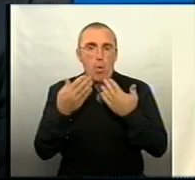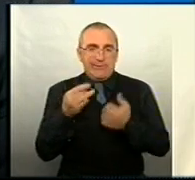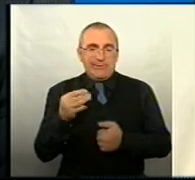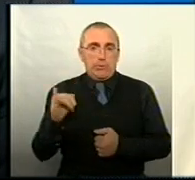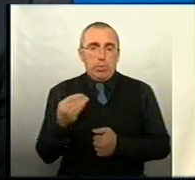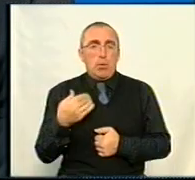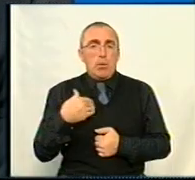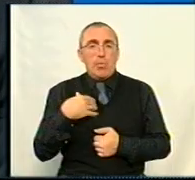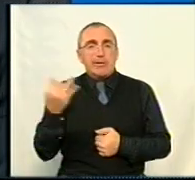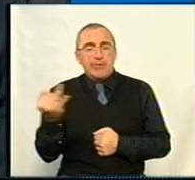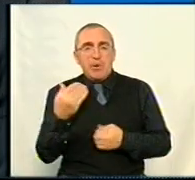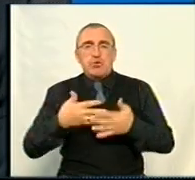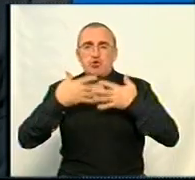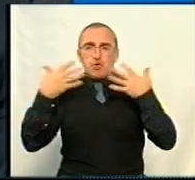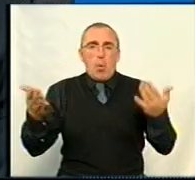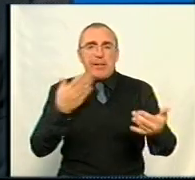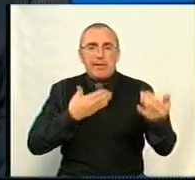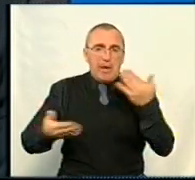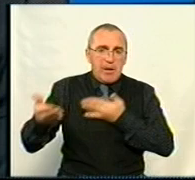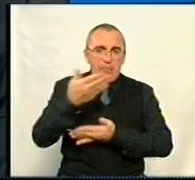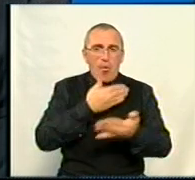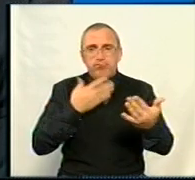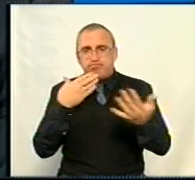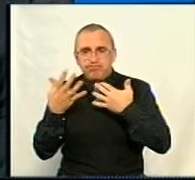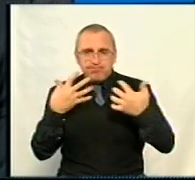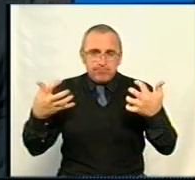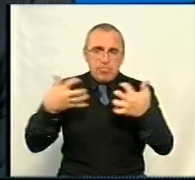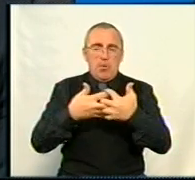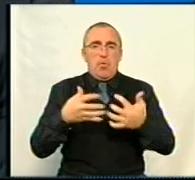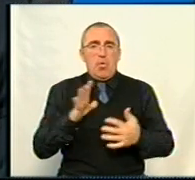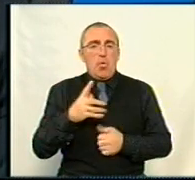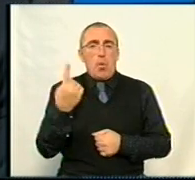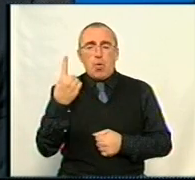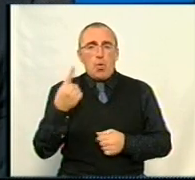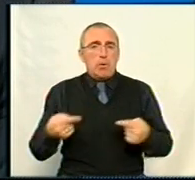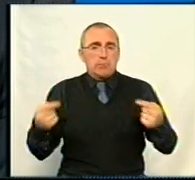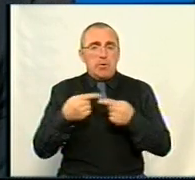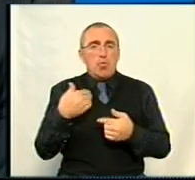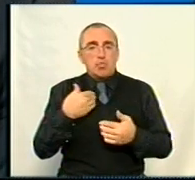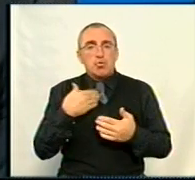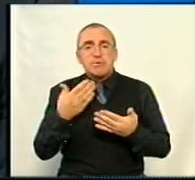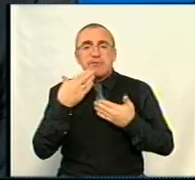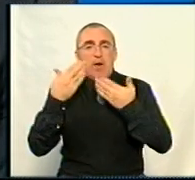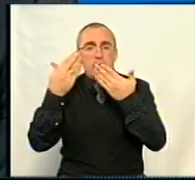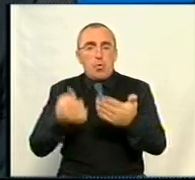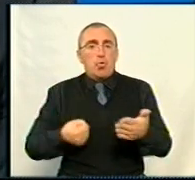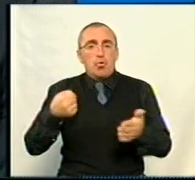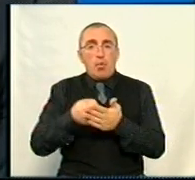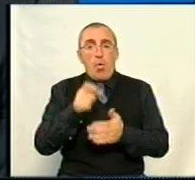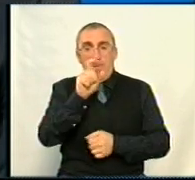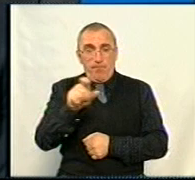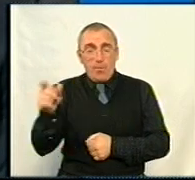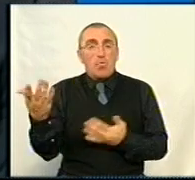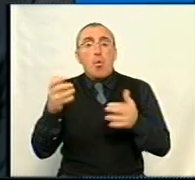Я зацікавлений до широкого діалогу, до широкої комунікації. І однозначно я буду звертатись до тих,